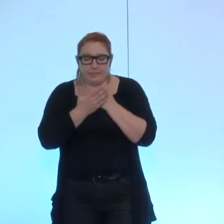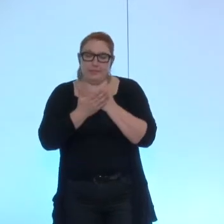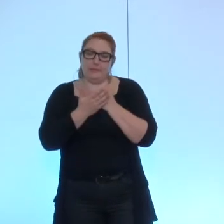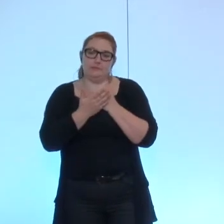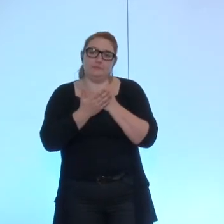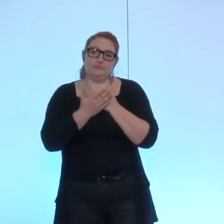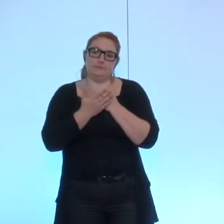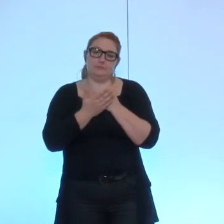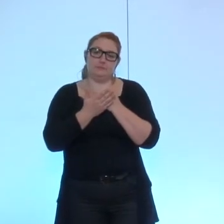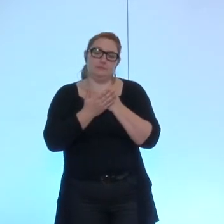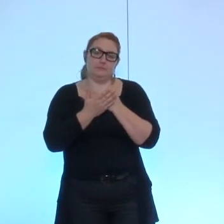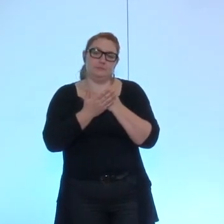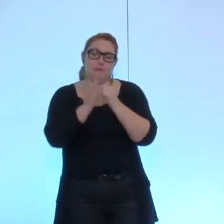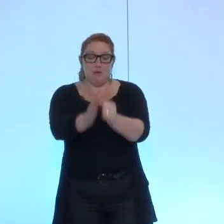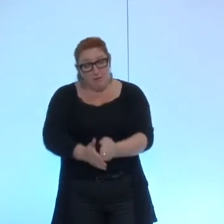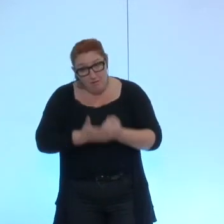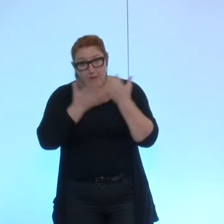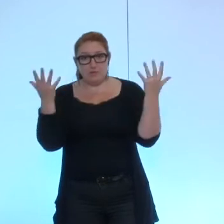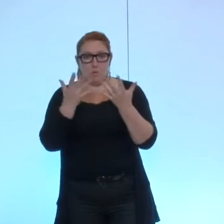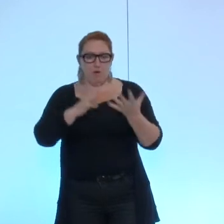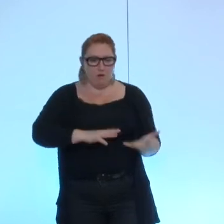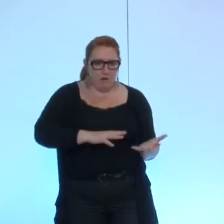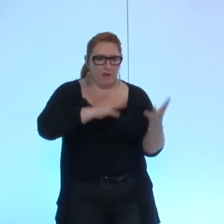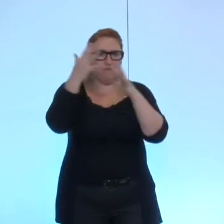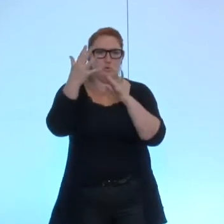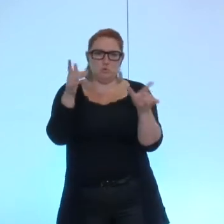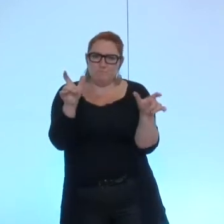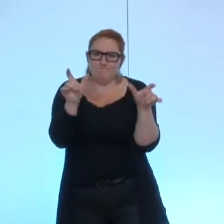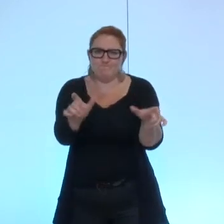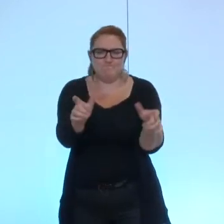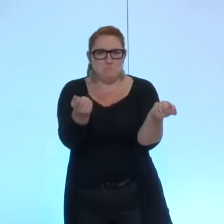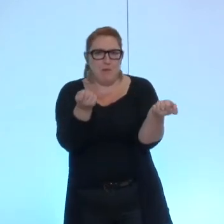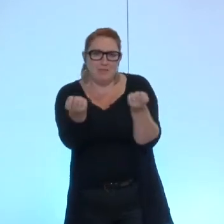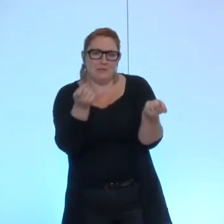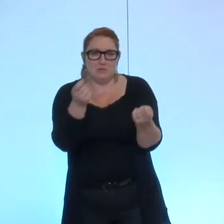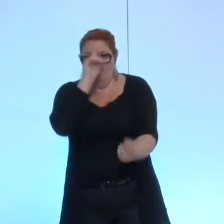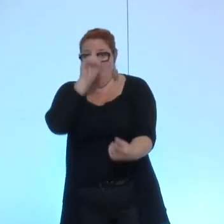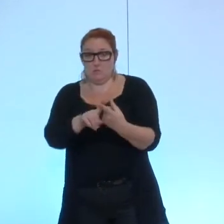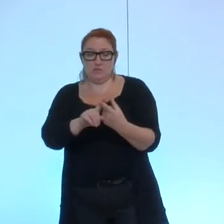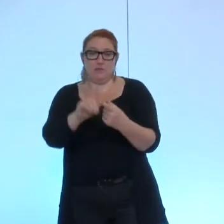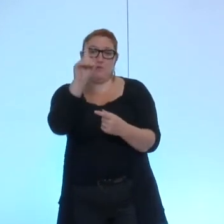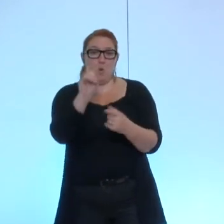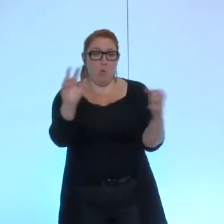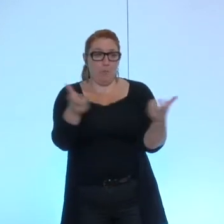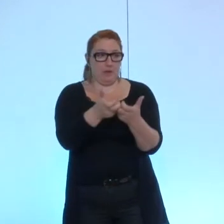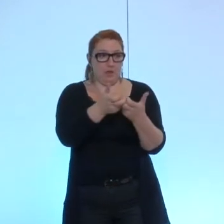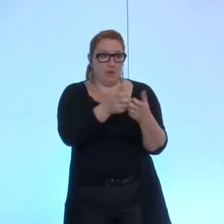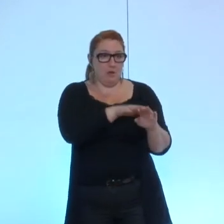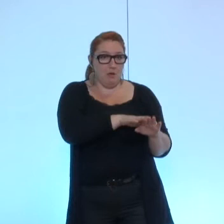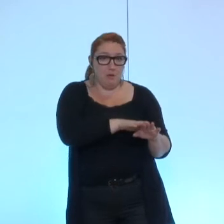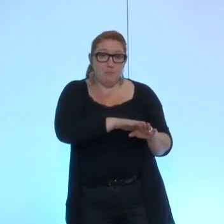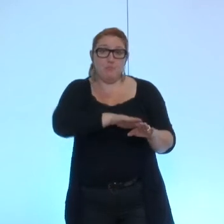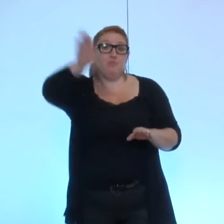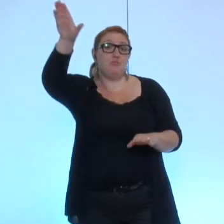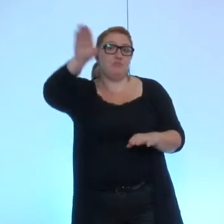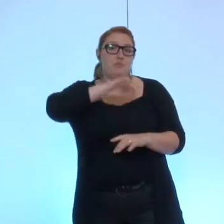maîtriser ces évolutions là et à faire en sorte que le prix de l'eau ne soit pas amené comme